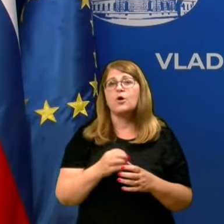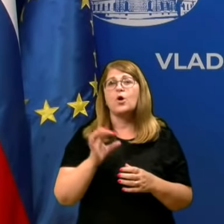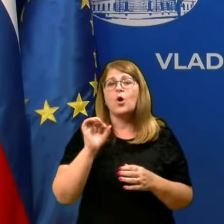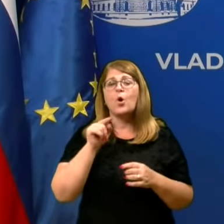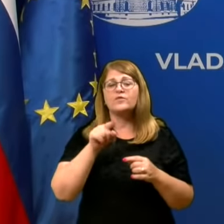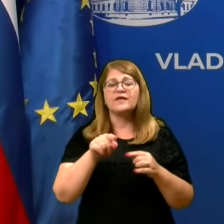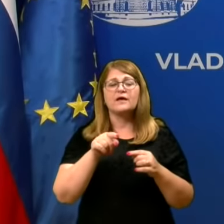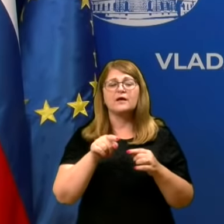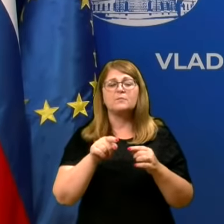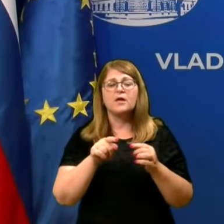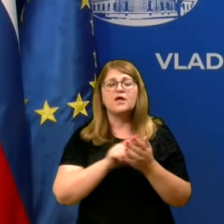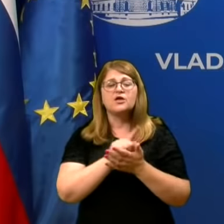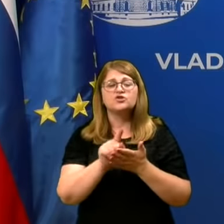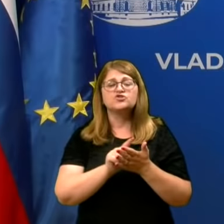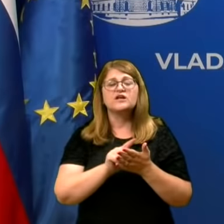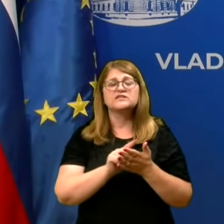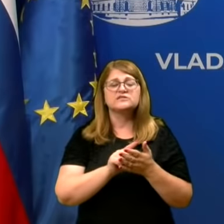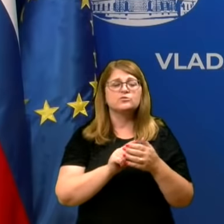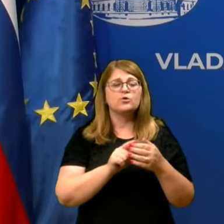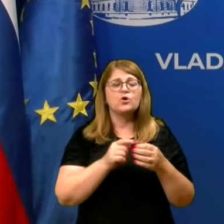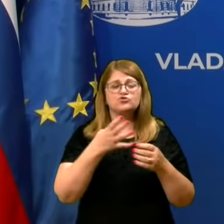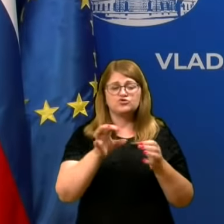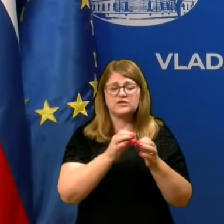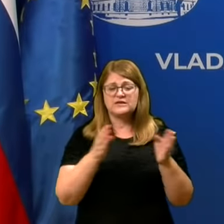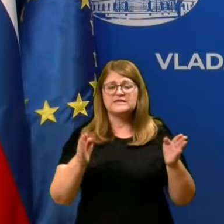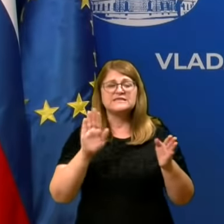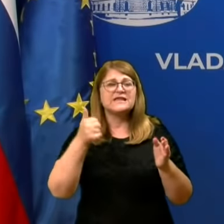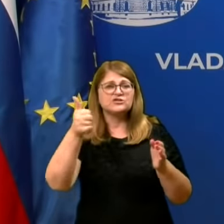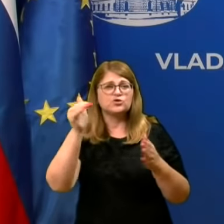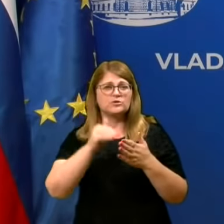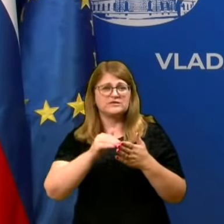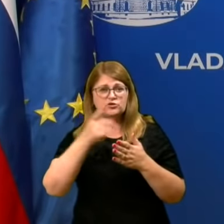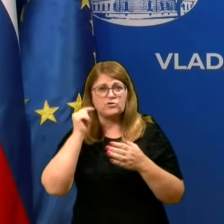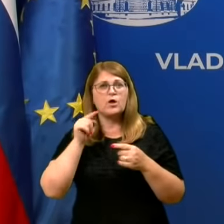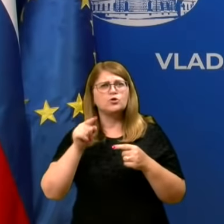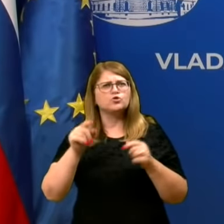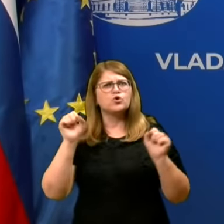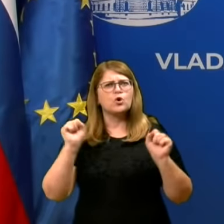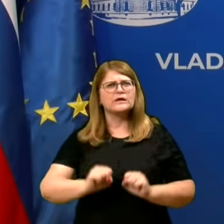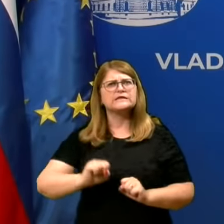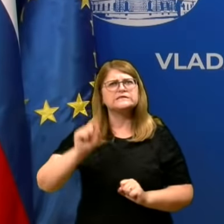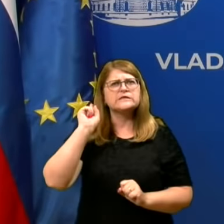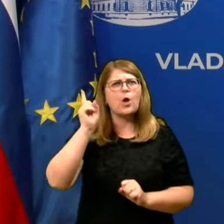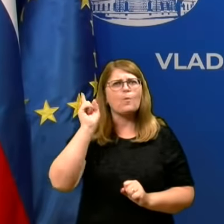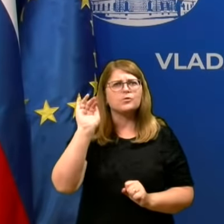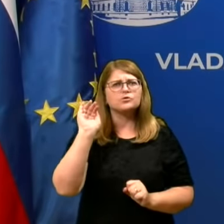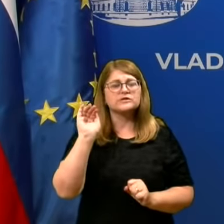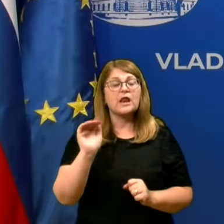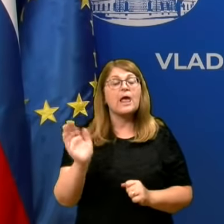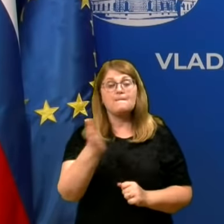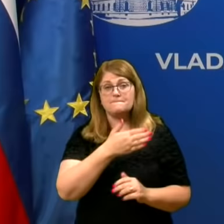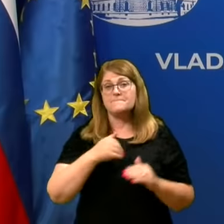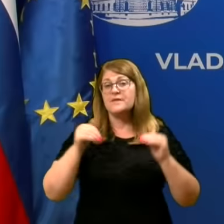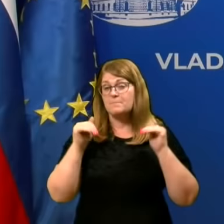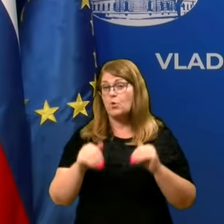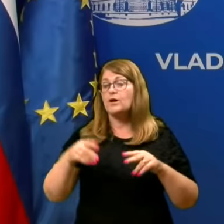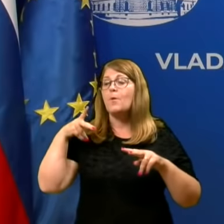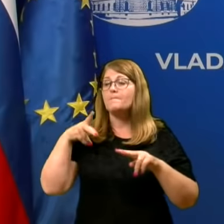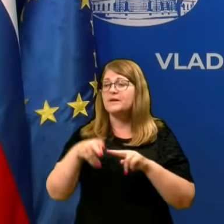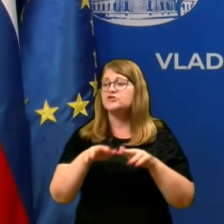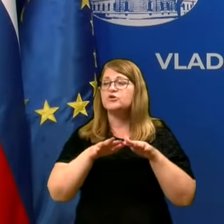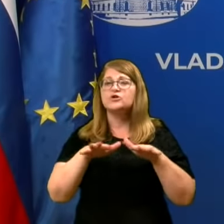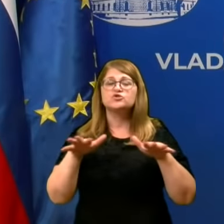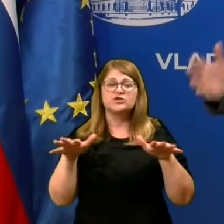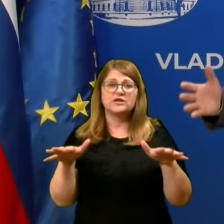incidenci na 100 tisoč prebivalcev. To so res na opozorila. Mi moramo pravzaprav preprečiti